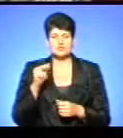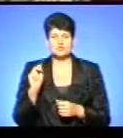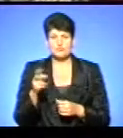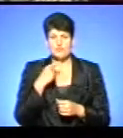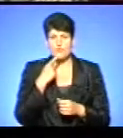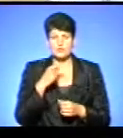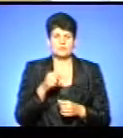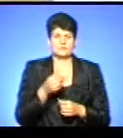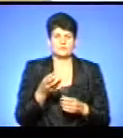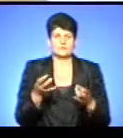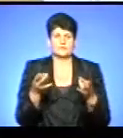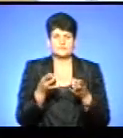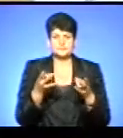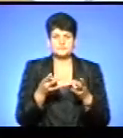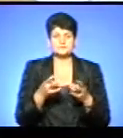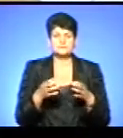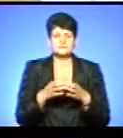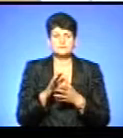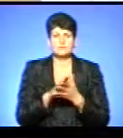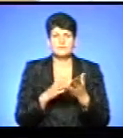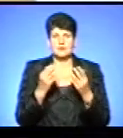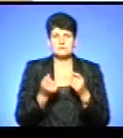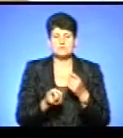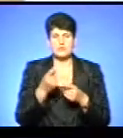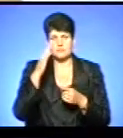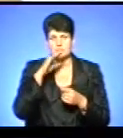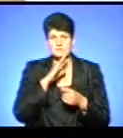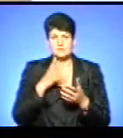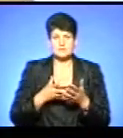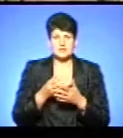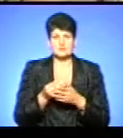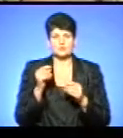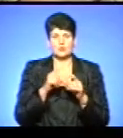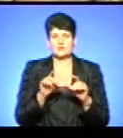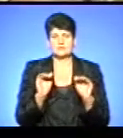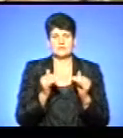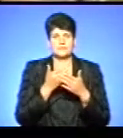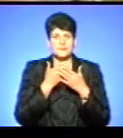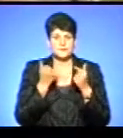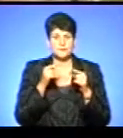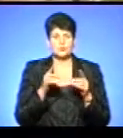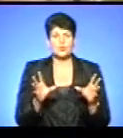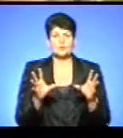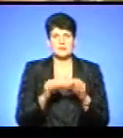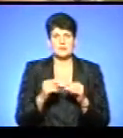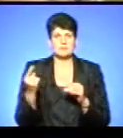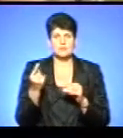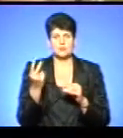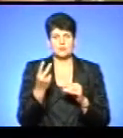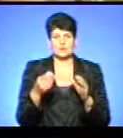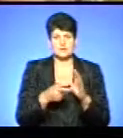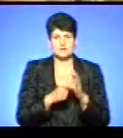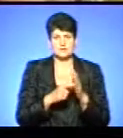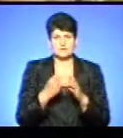на групи продовженого дня з появою батьківської плати у їхній школі наразі не зменшився. Тому й об'єднують перші і другі класи